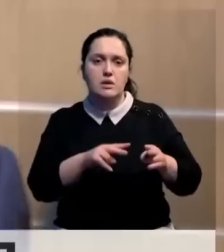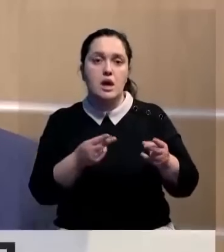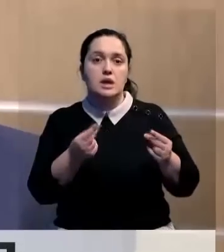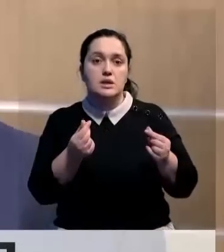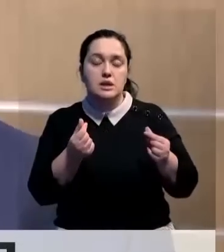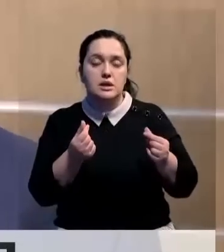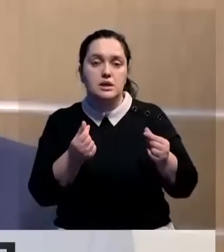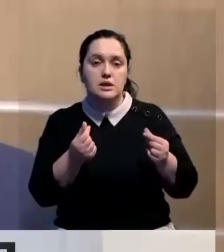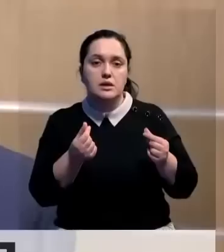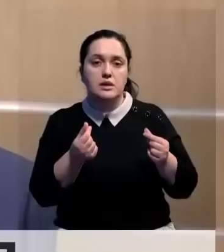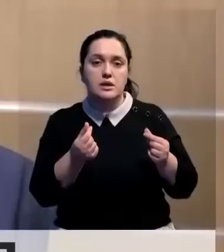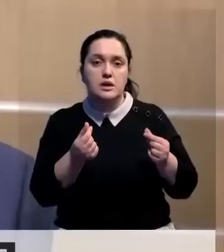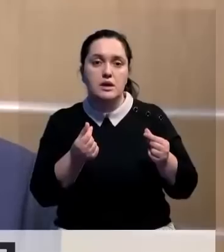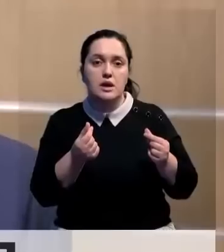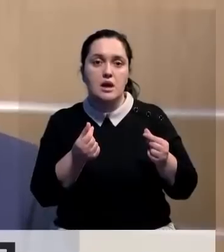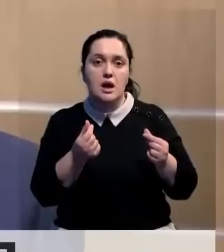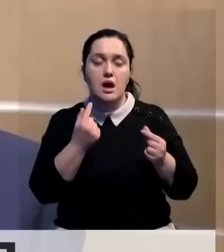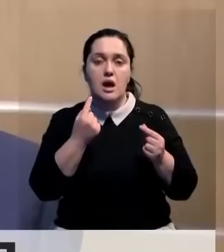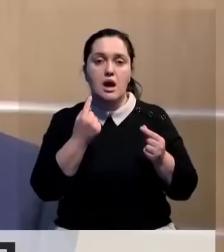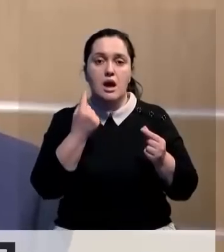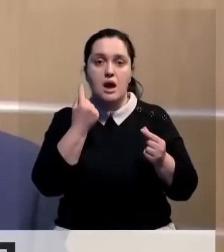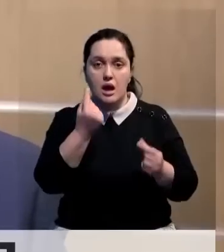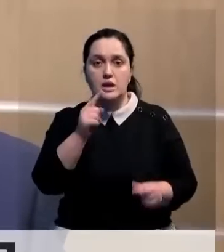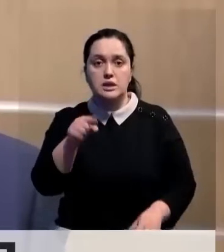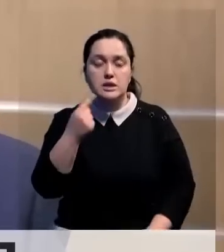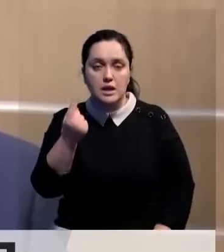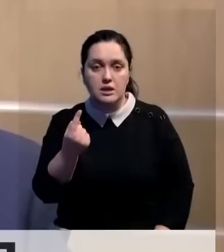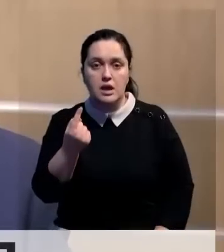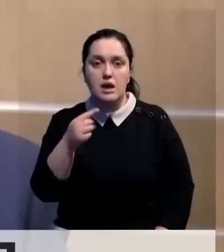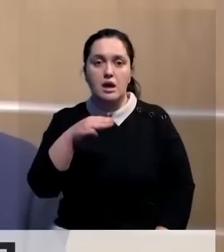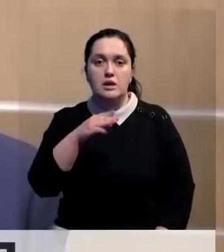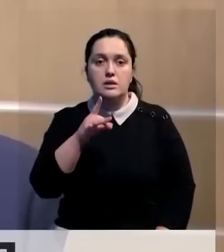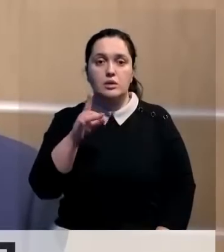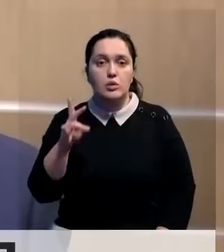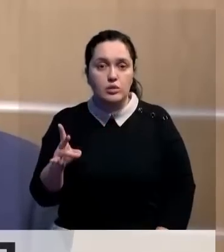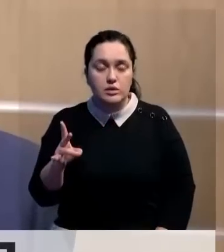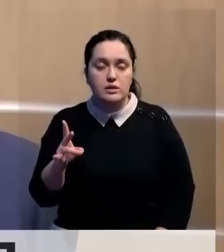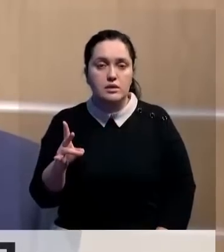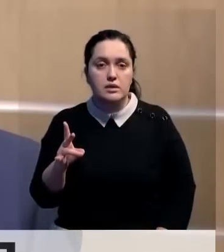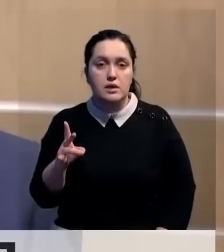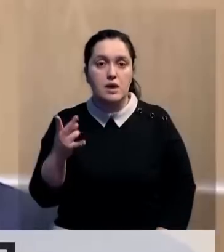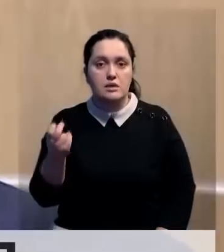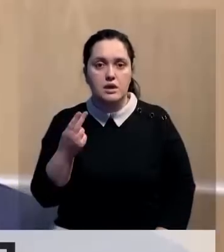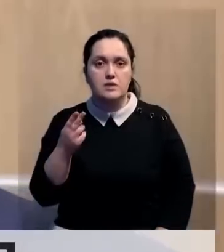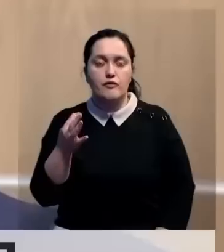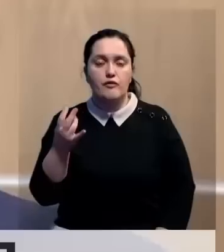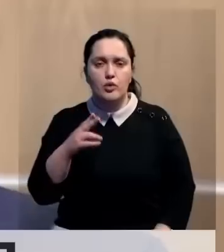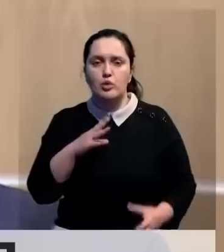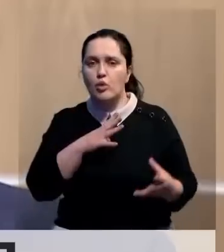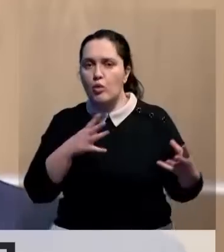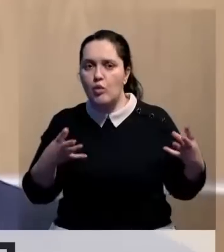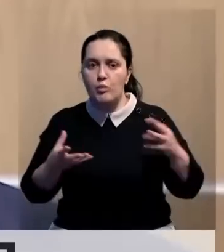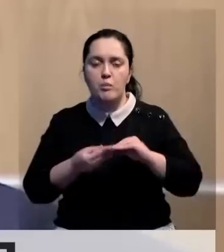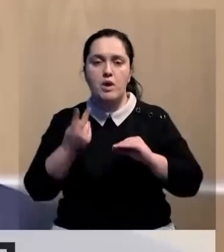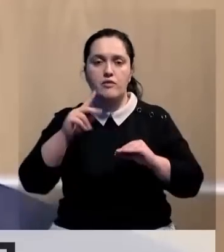1,1 и 1 триллион – это с нацифонда. Общая сумма